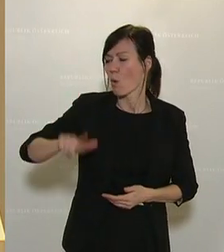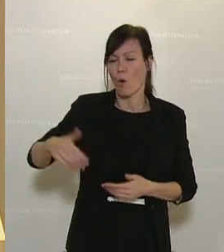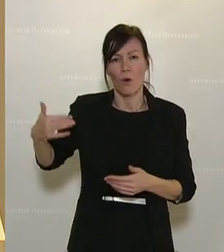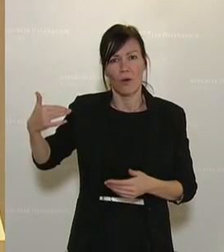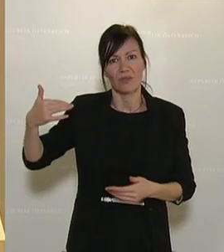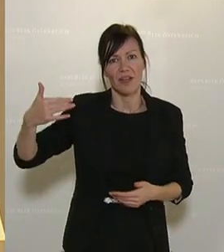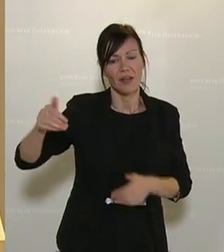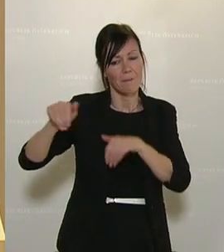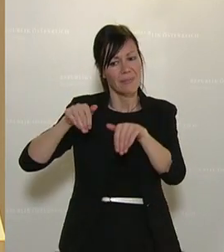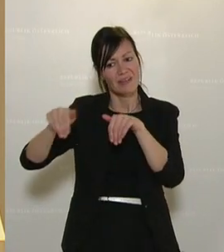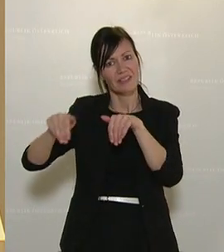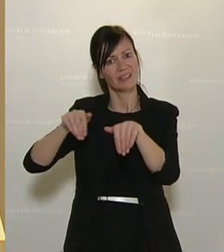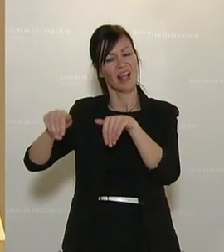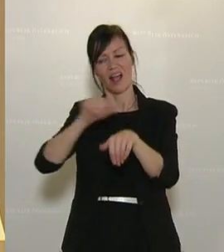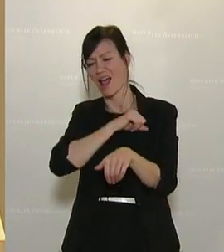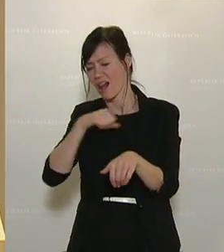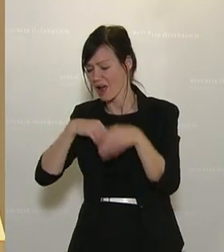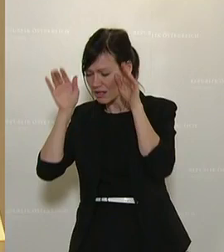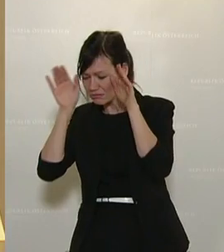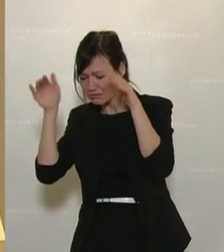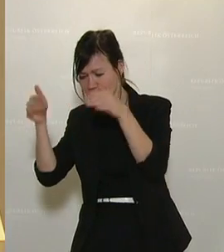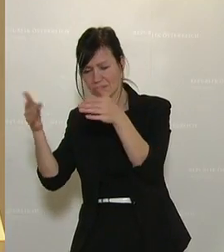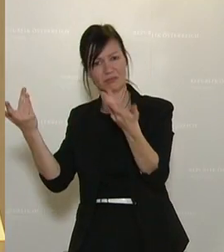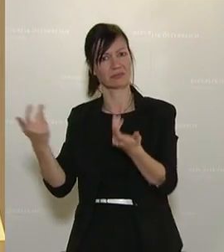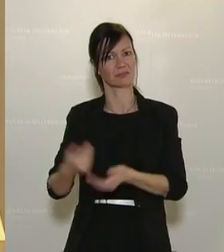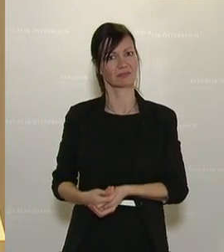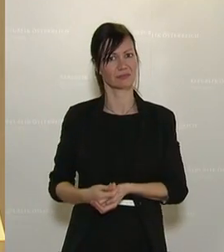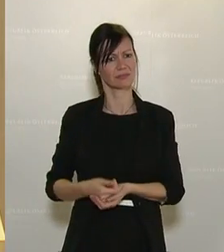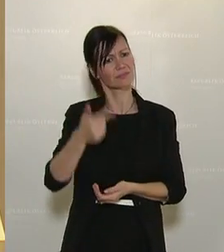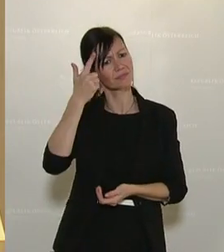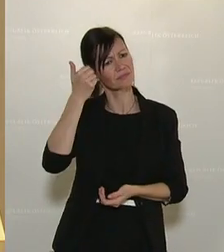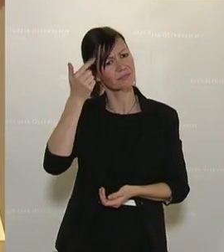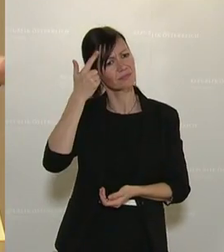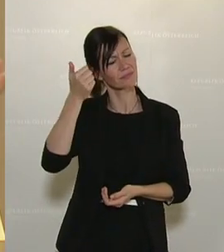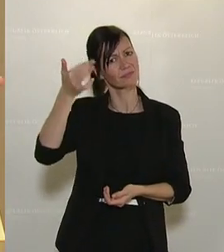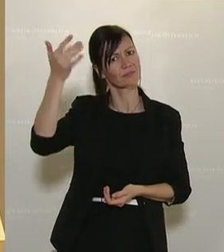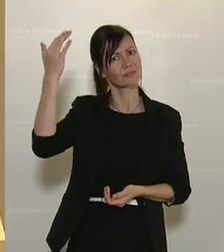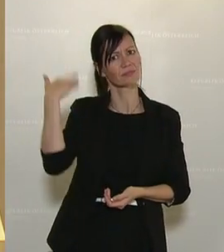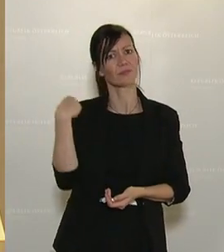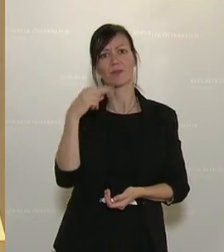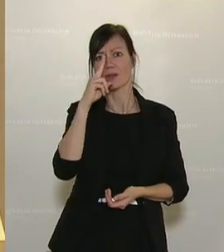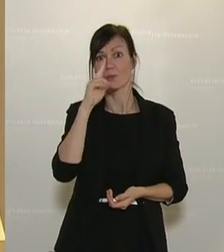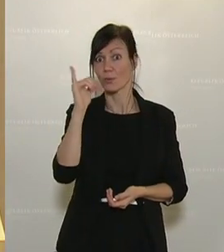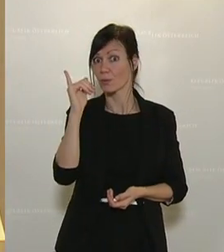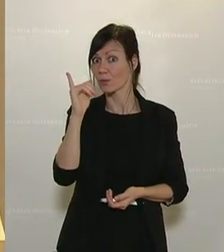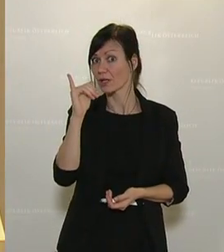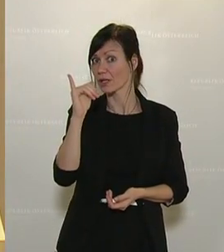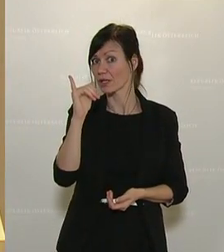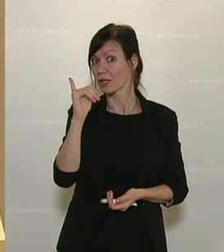einen Alleingang in den Testszenarien. Erinnern wir uns zurück an den Juni, wo dann die